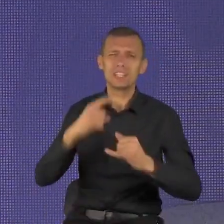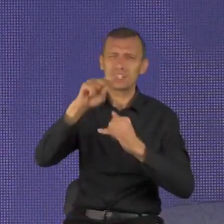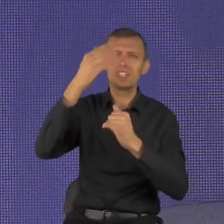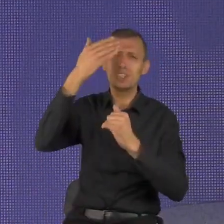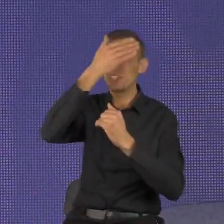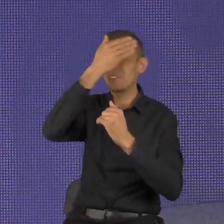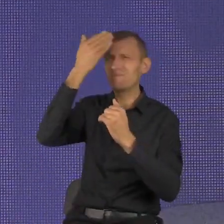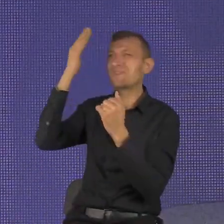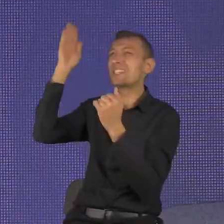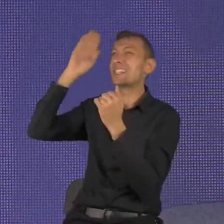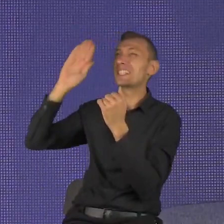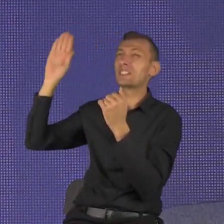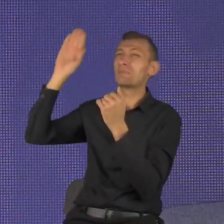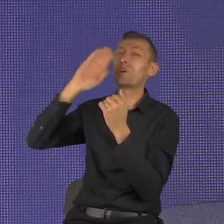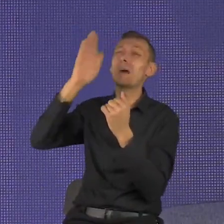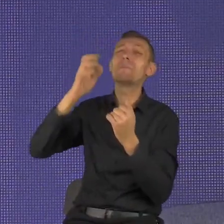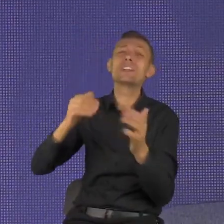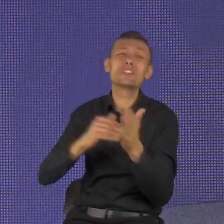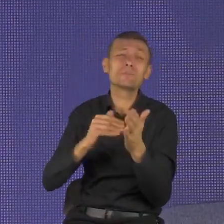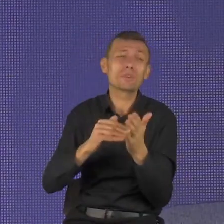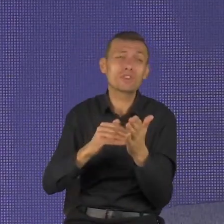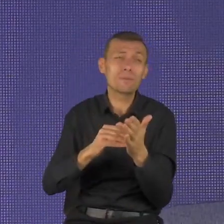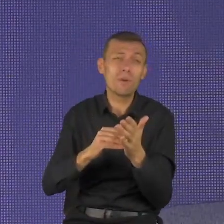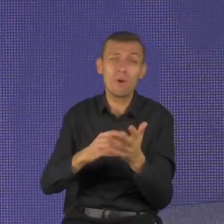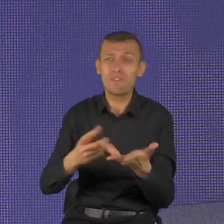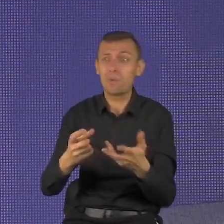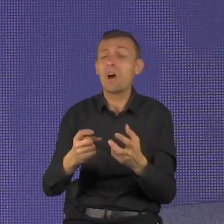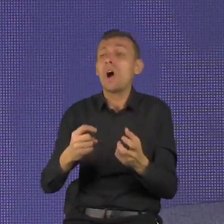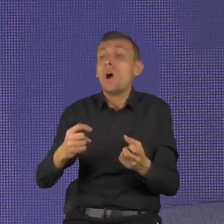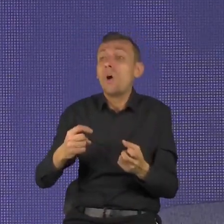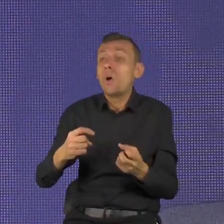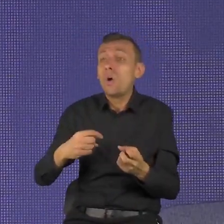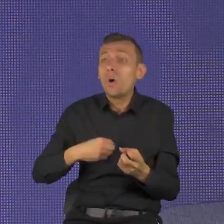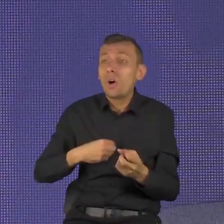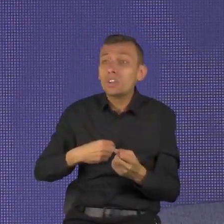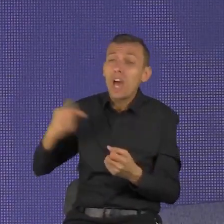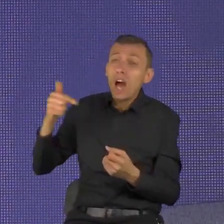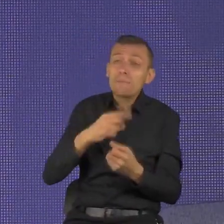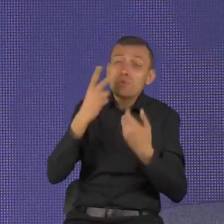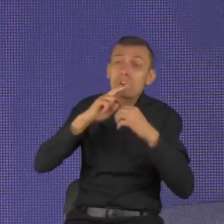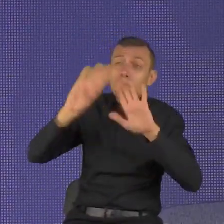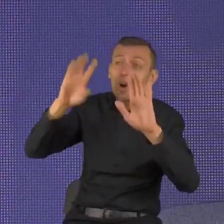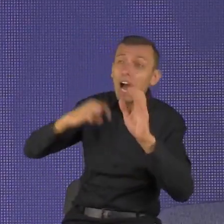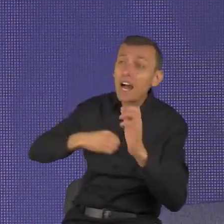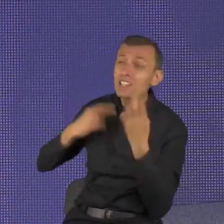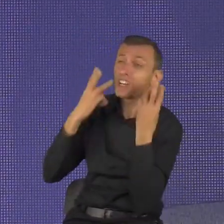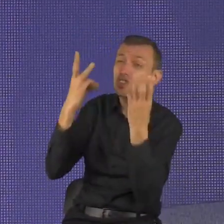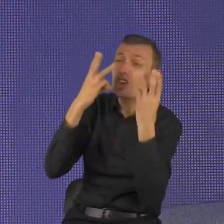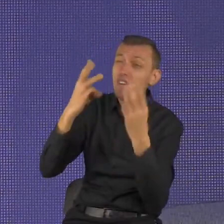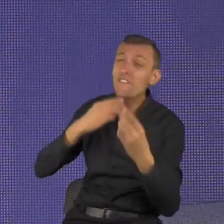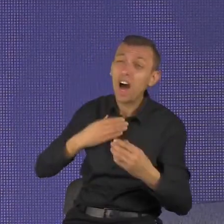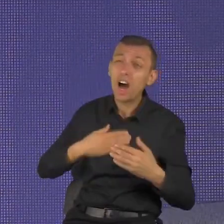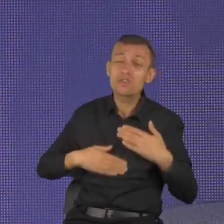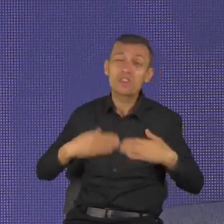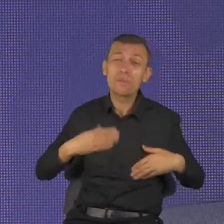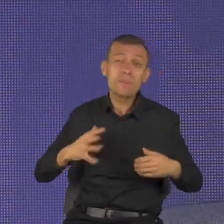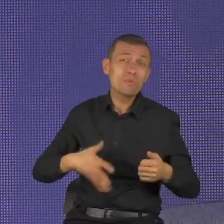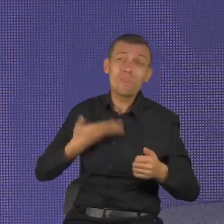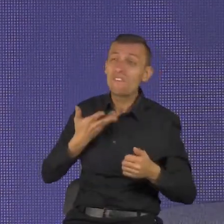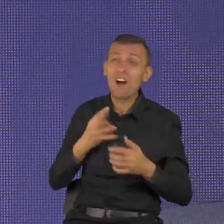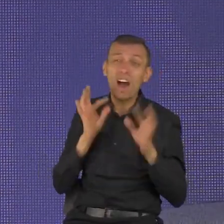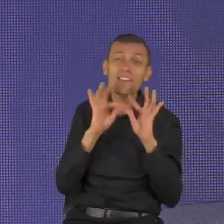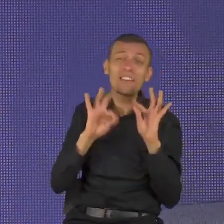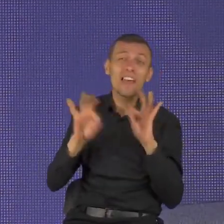miły, jestem dobry, wartościowy, super, jestem elegancki. Kiedy tego wszystkiego nie potrzebujesz,